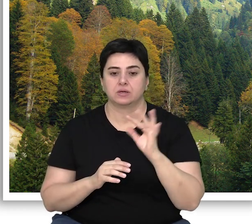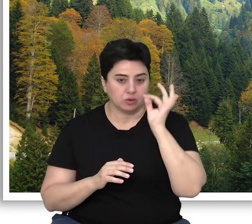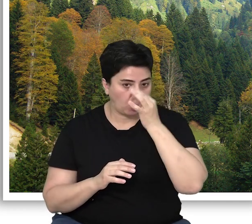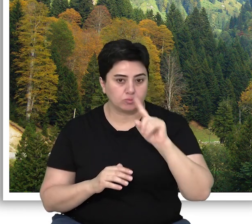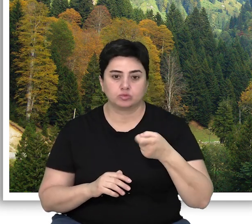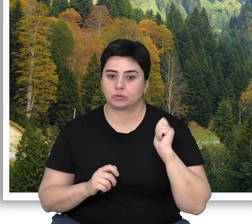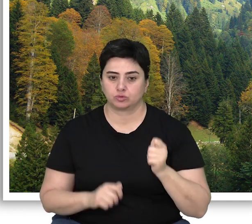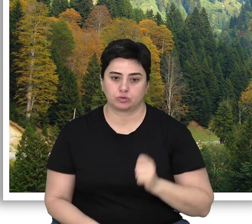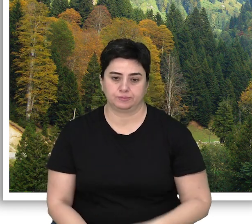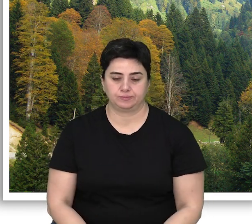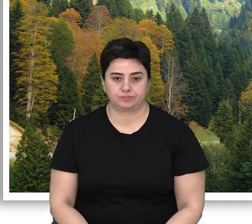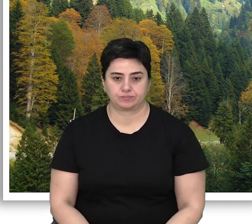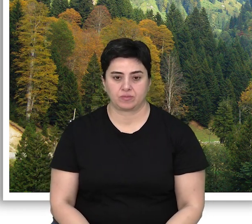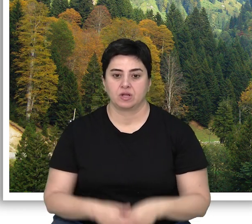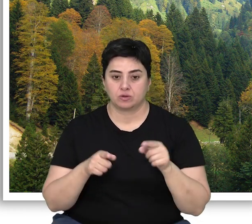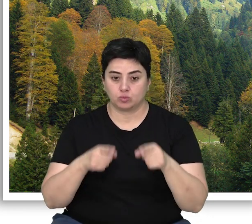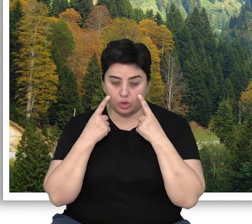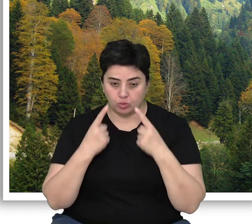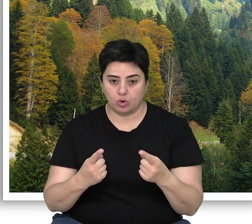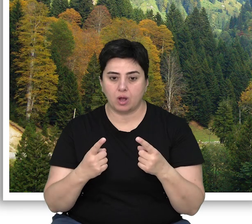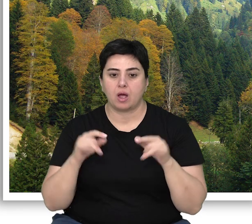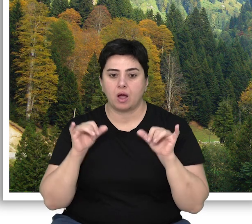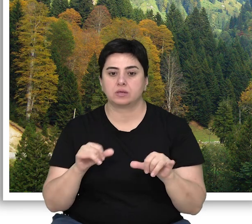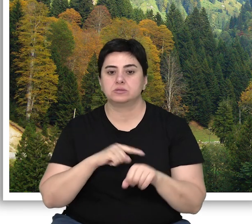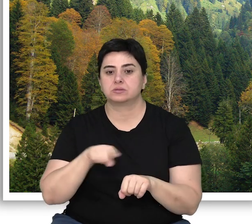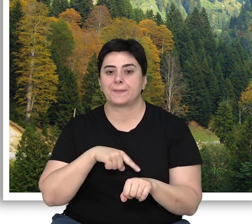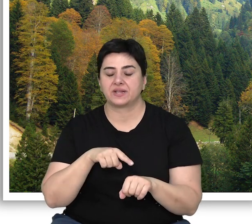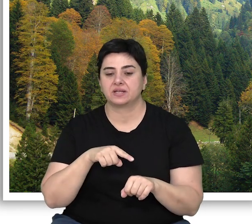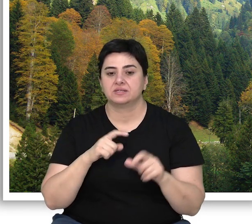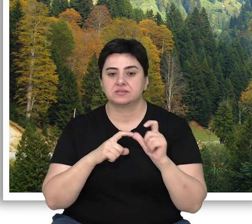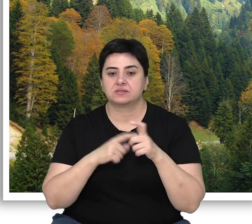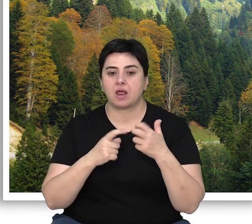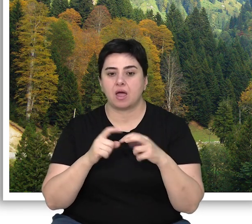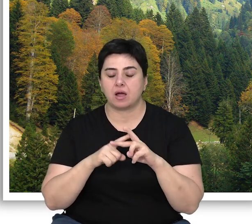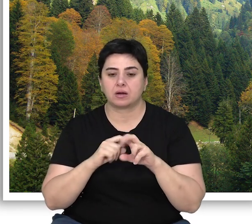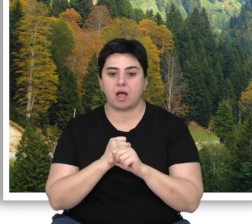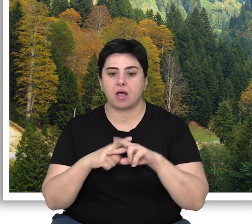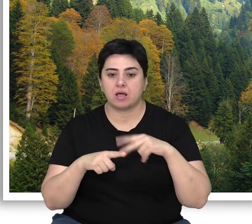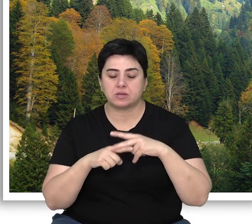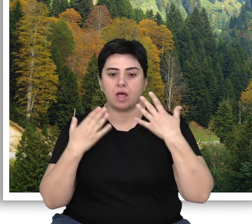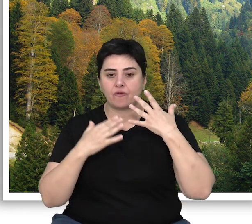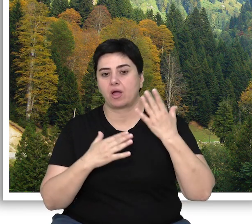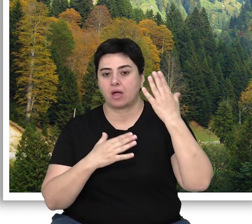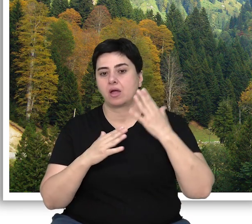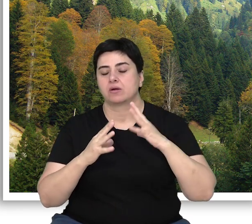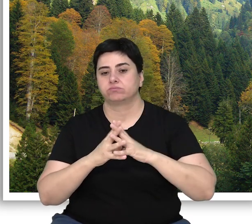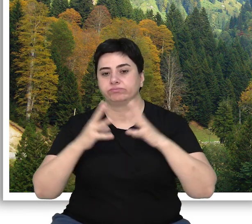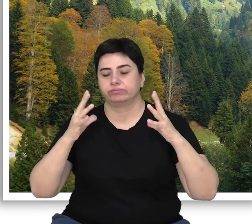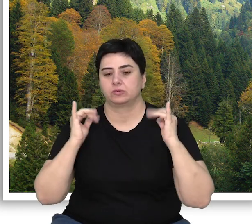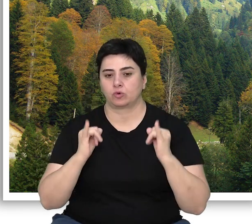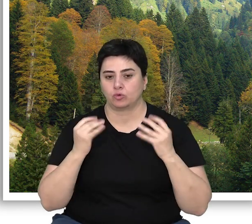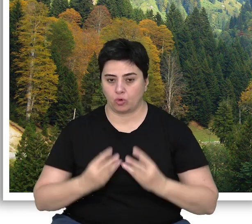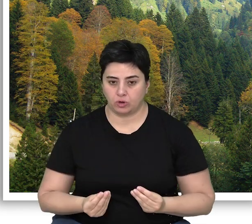kolay rastlanmıyor. Buna karşılık aynı dönemde sera gazlarının atmosferde aşırı düzeyde birikmesi